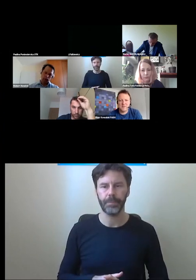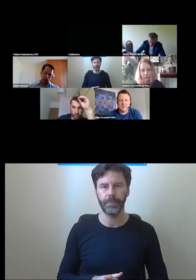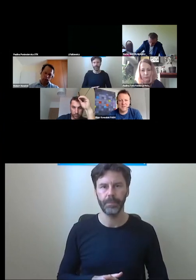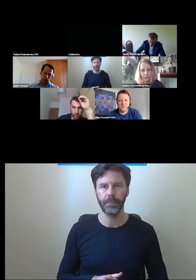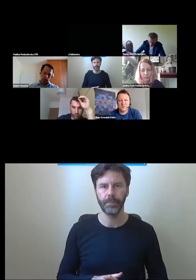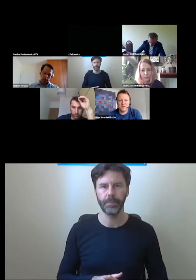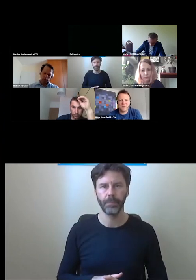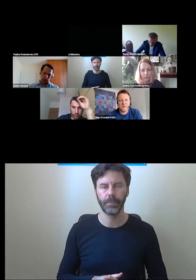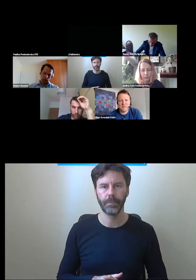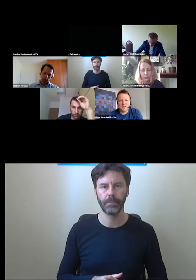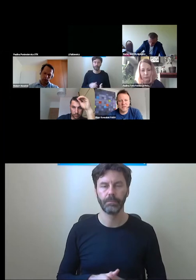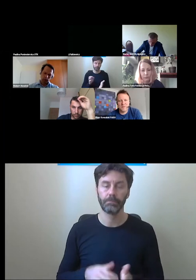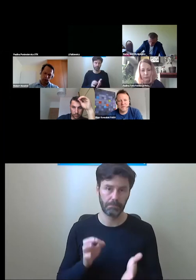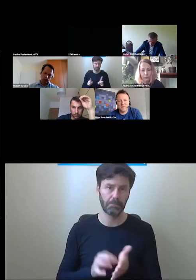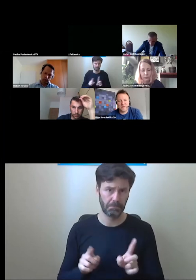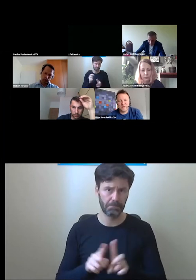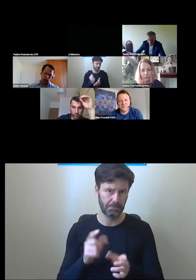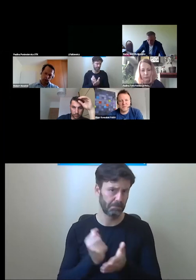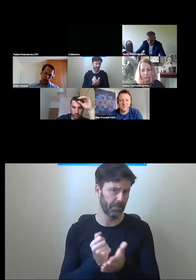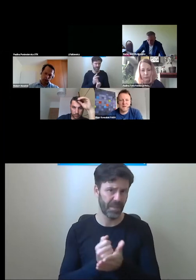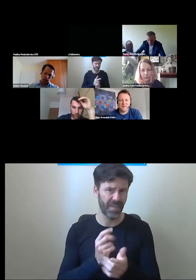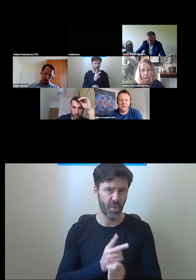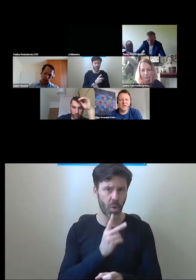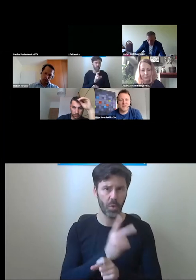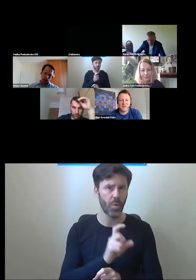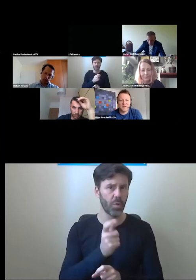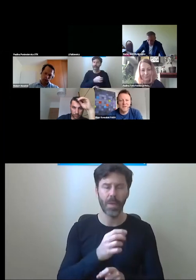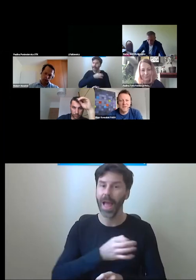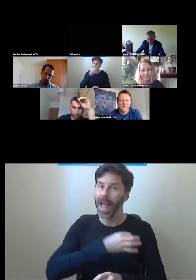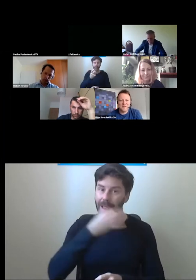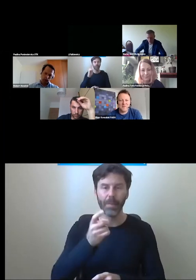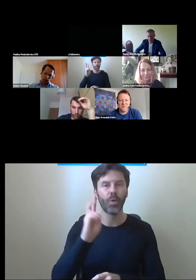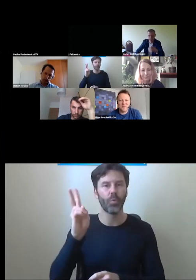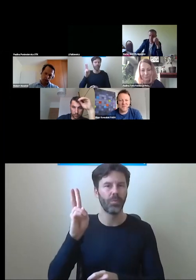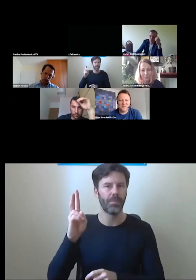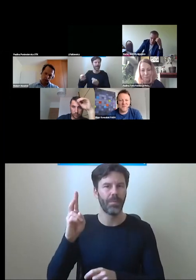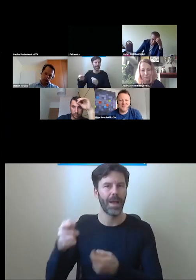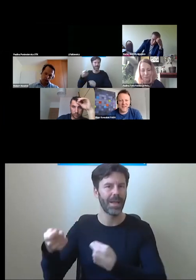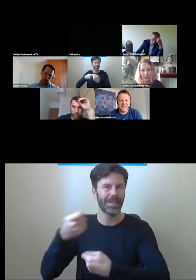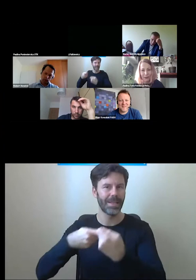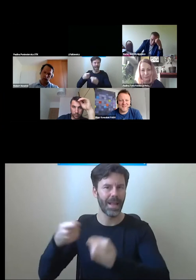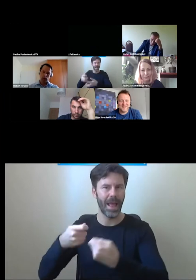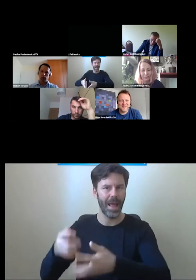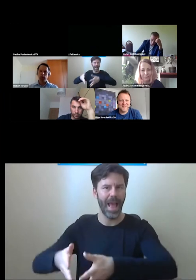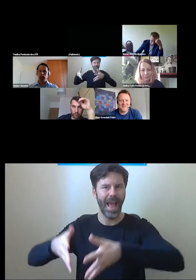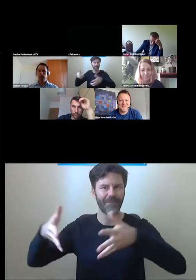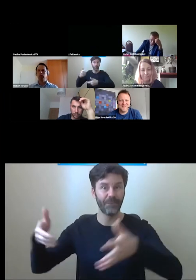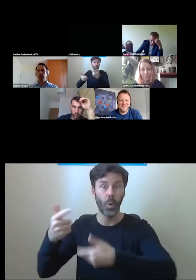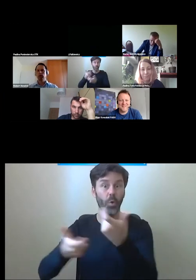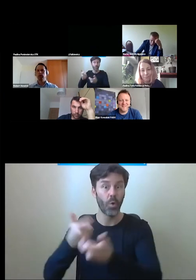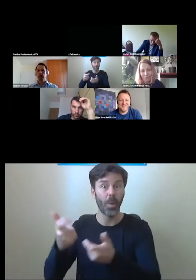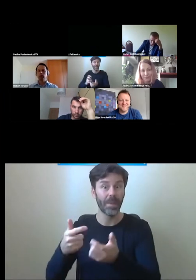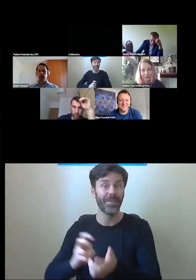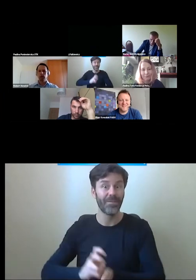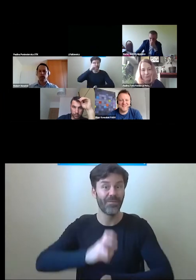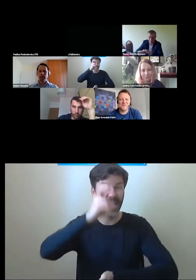kwestiach dostępnościowych, okaże się, że najlepiej by prowadziły sobie z tym galerie handlowe, które po prostu robią wielkie windy i